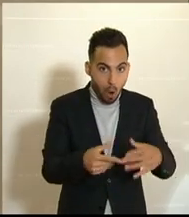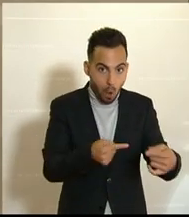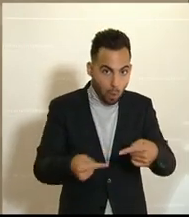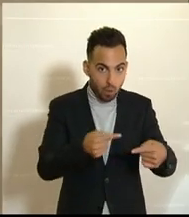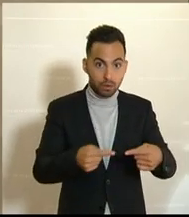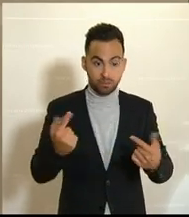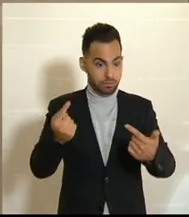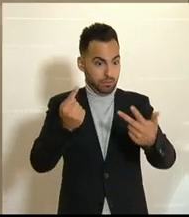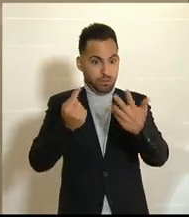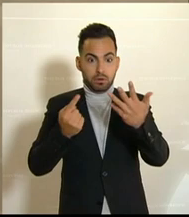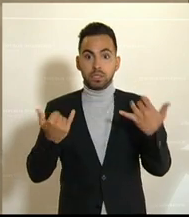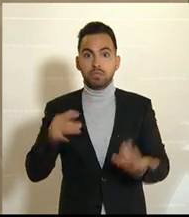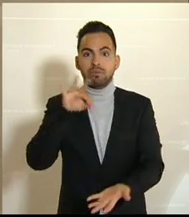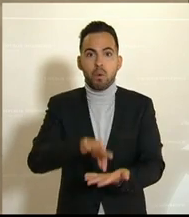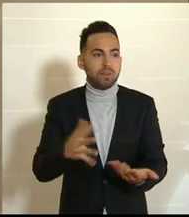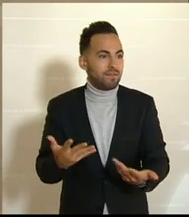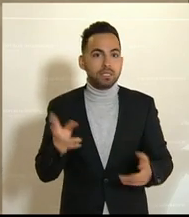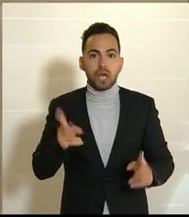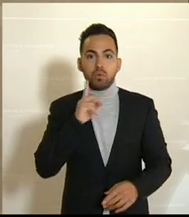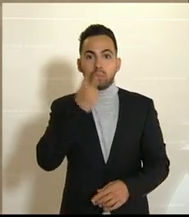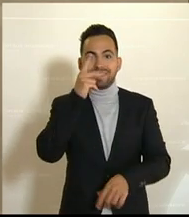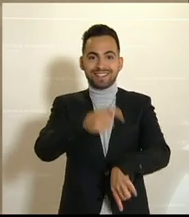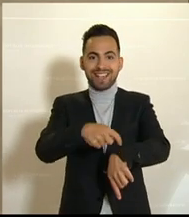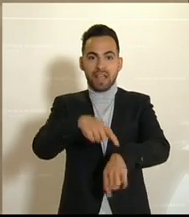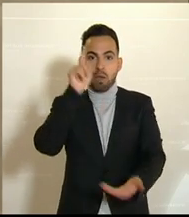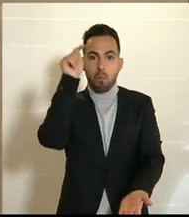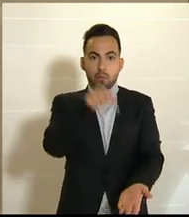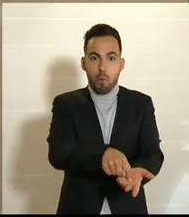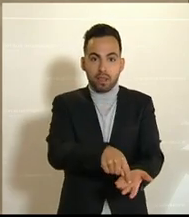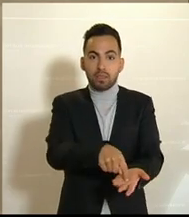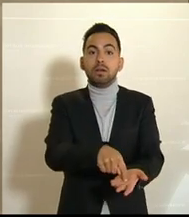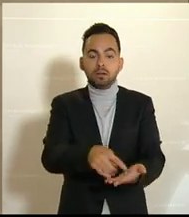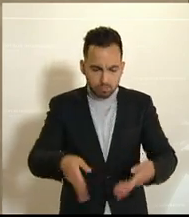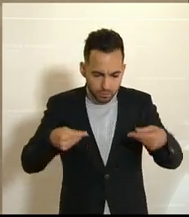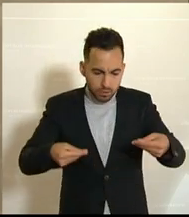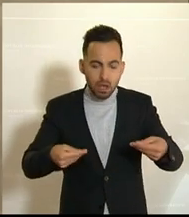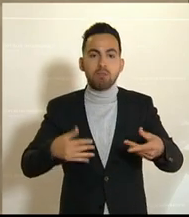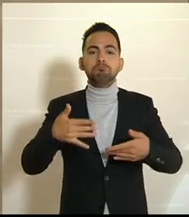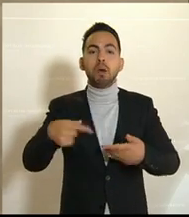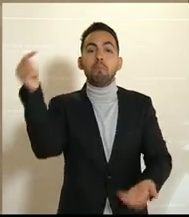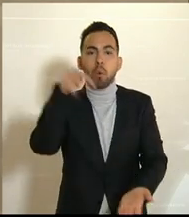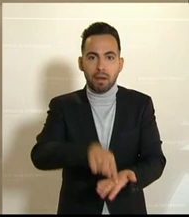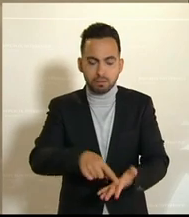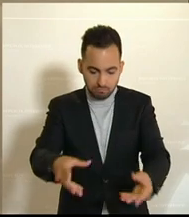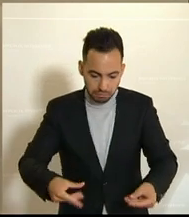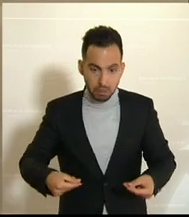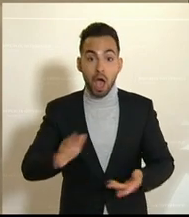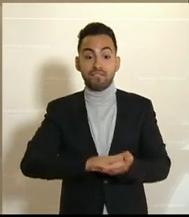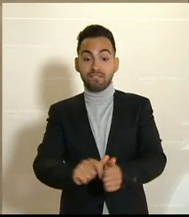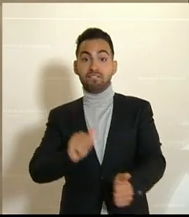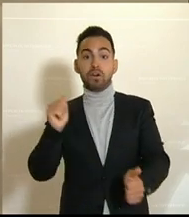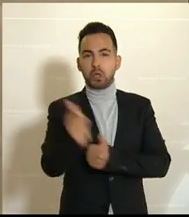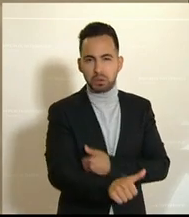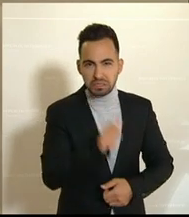momentan nur von Momentaufnahmen sprechen. Alles andere wäre unseriös, meine Damen und Herren. Und der Finanzminister